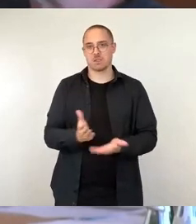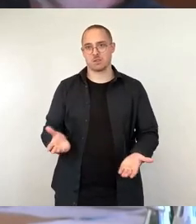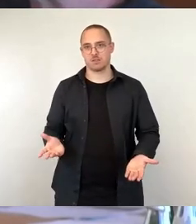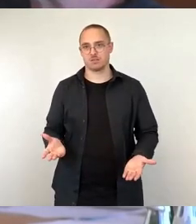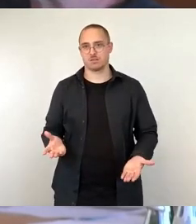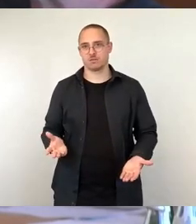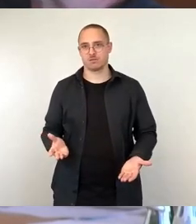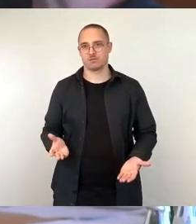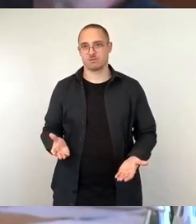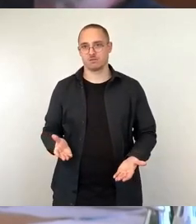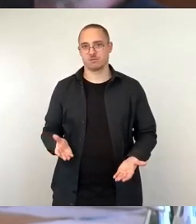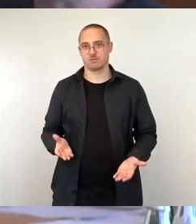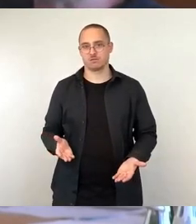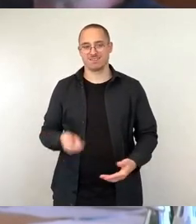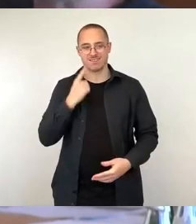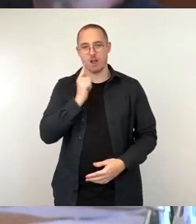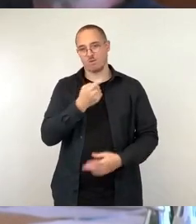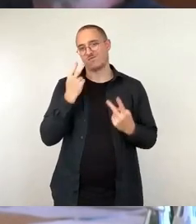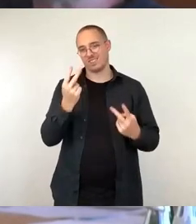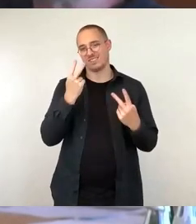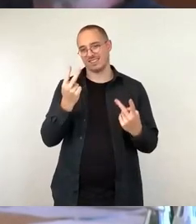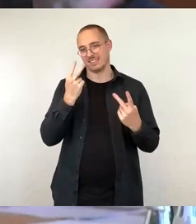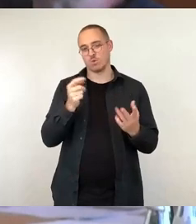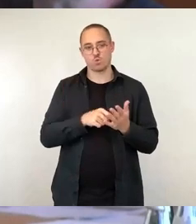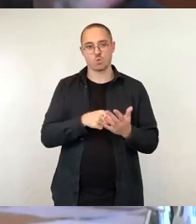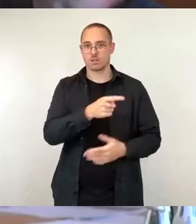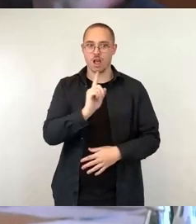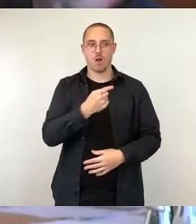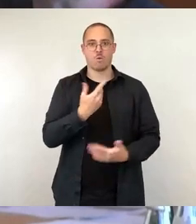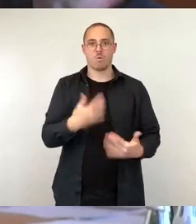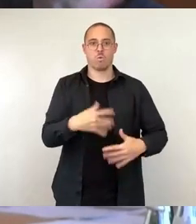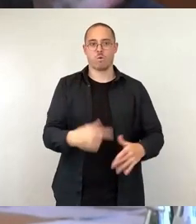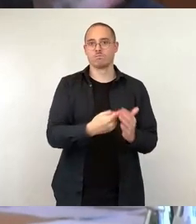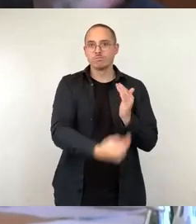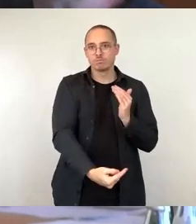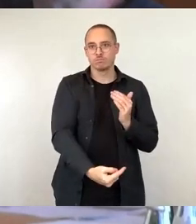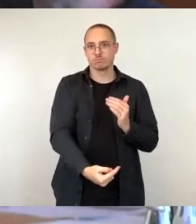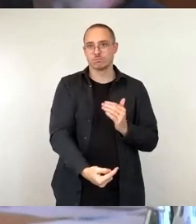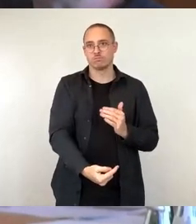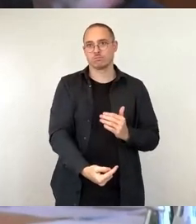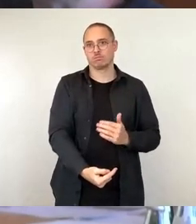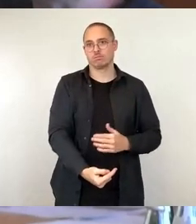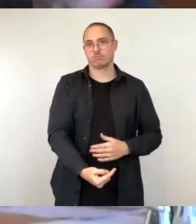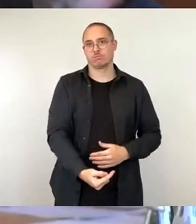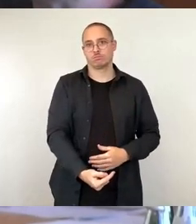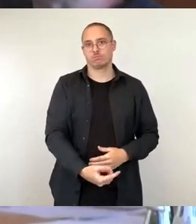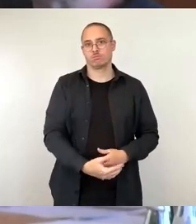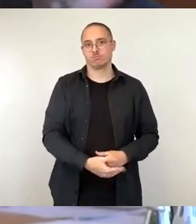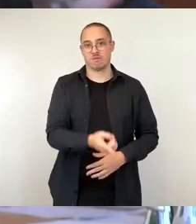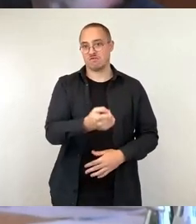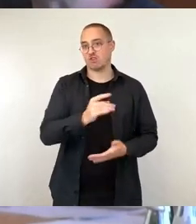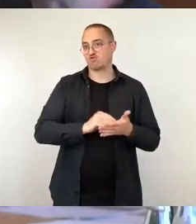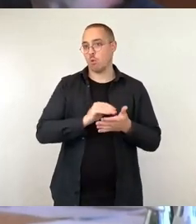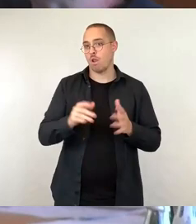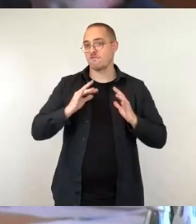wesentlich, weil die sind ja genauso, stehen sonst eigentlich nach den Schulferien vor dem